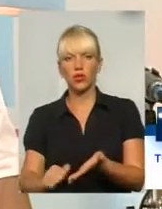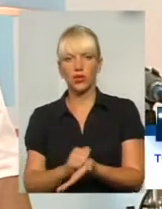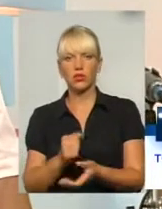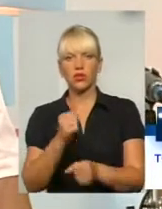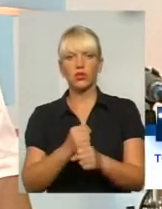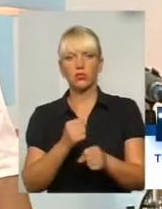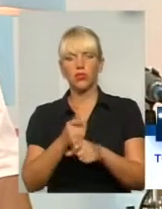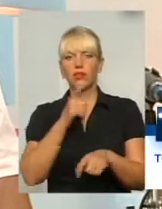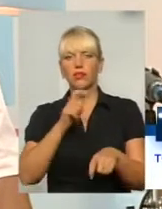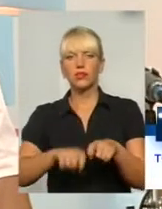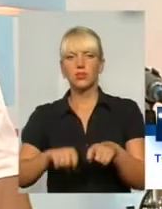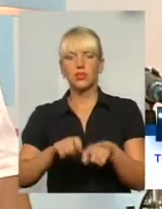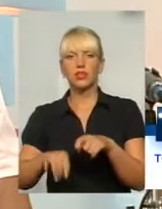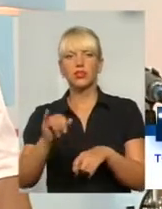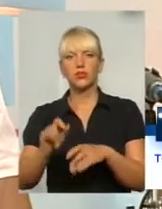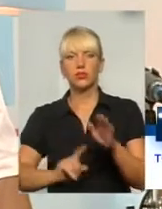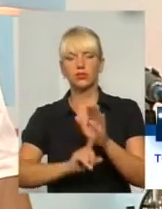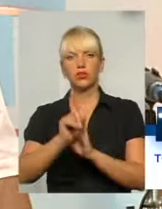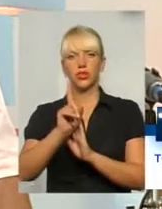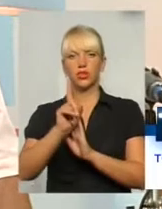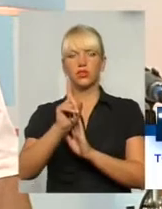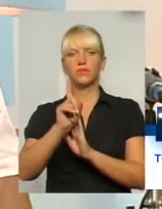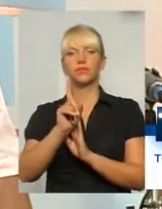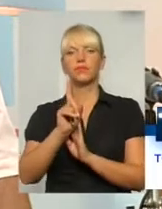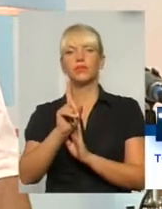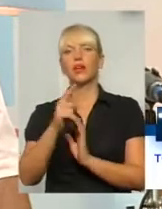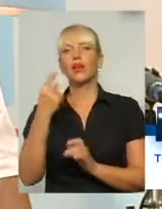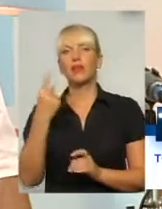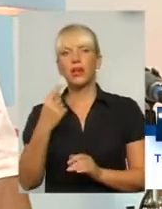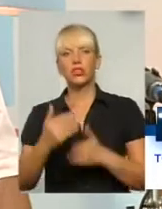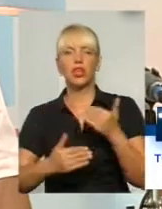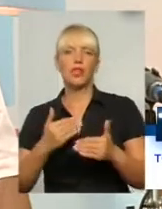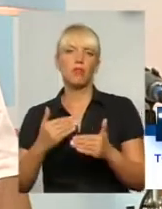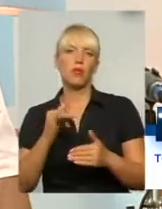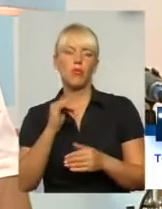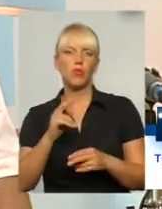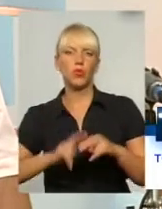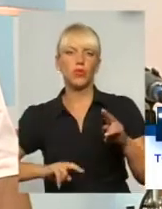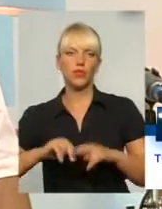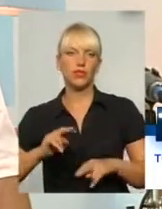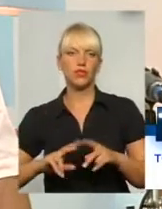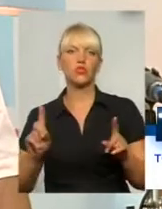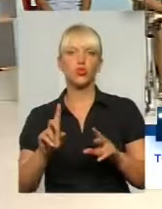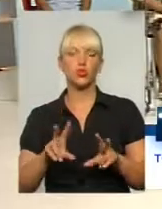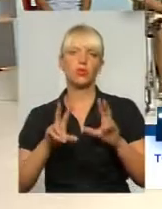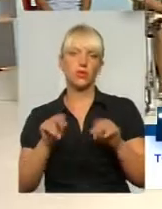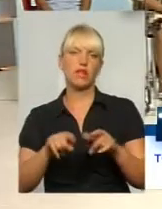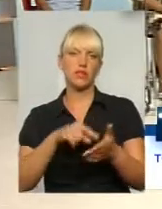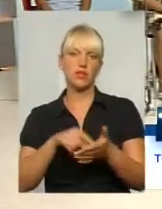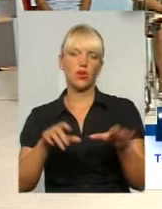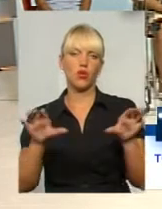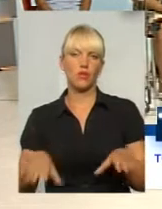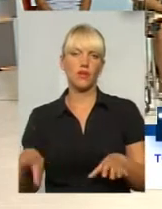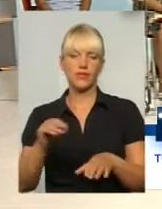експертизу і розпочати перший етап будівництва. Те, що пільський голова обіцяв... А коли плануєте